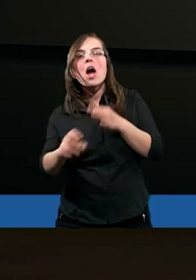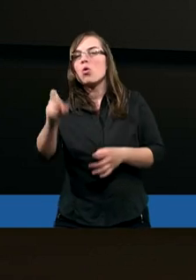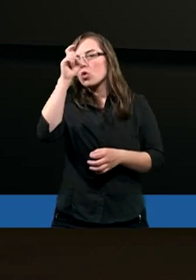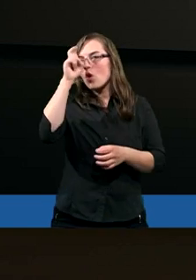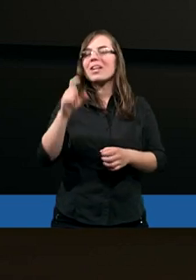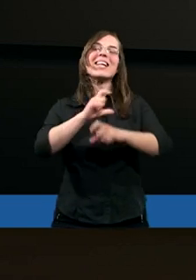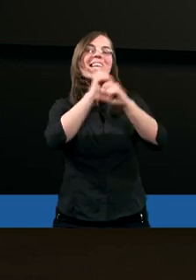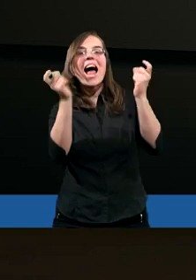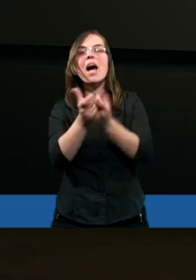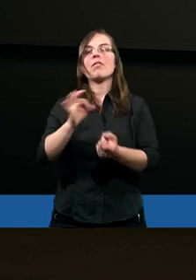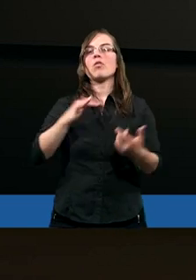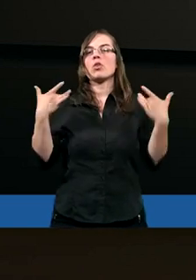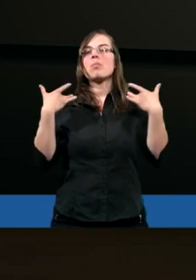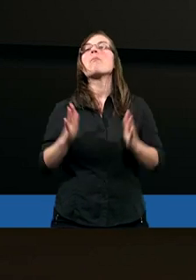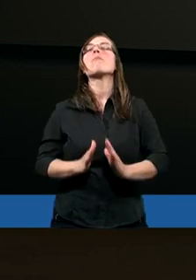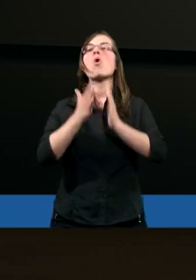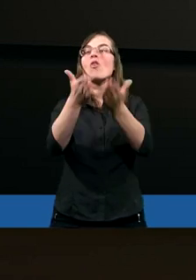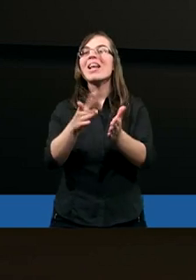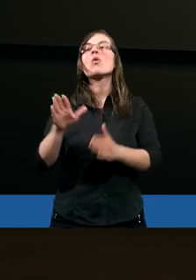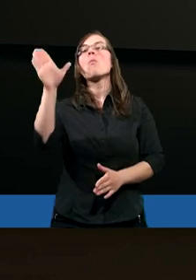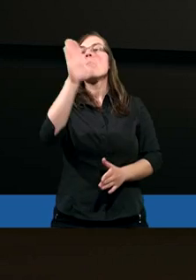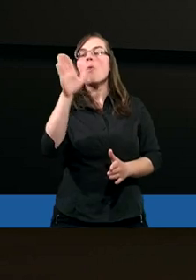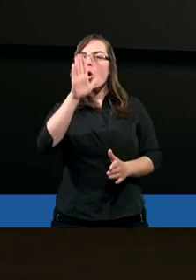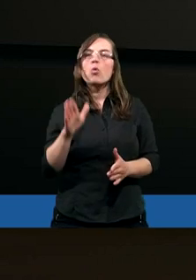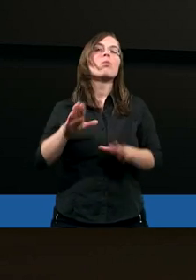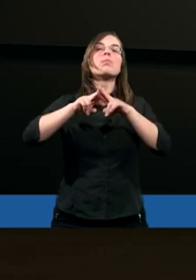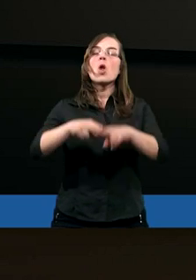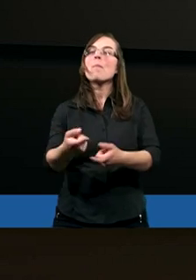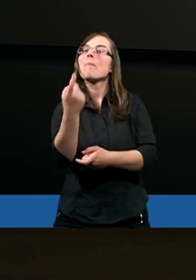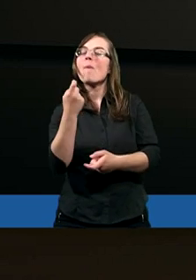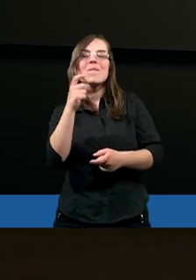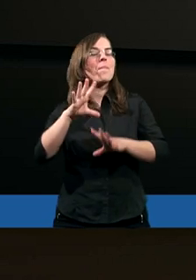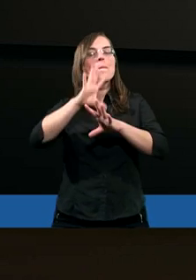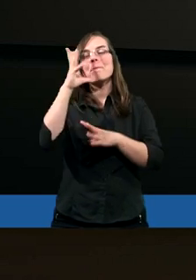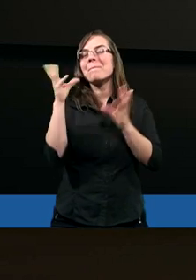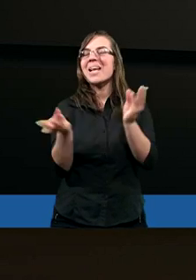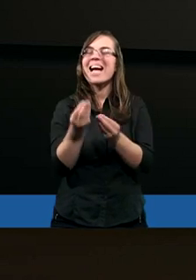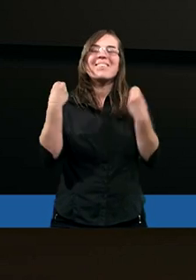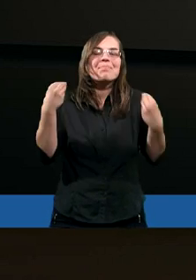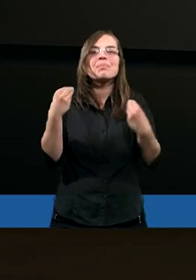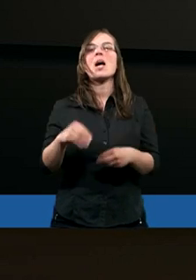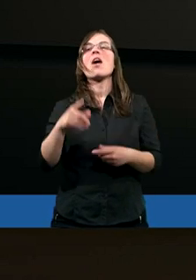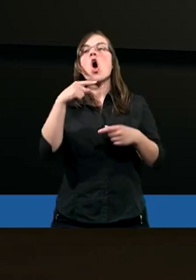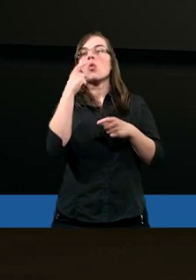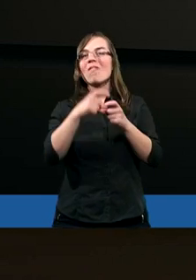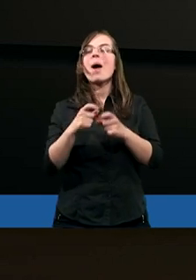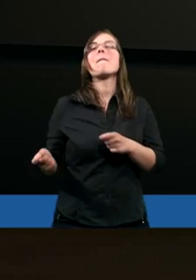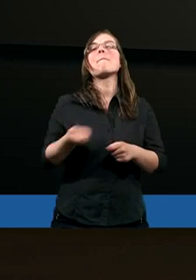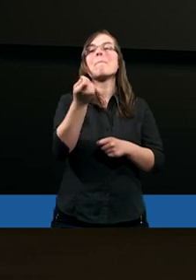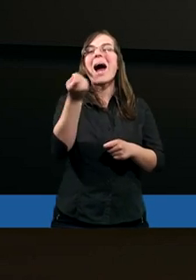który całe swoje życie poświęcił Bogu. Został powołany pięknymi słowami Paś, owieczki moje.